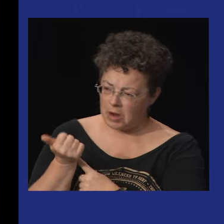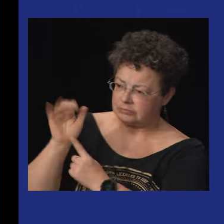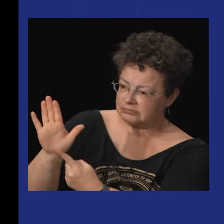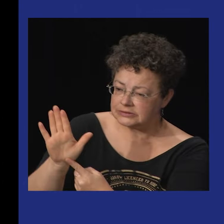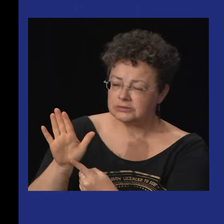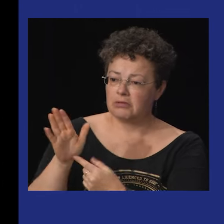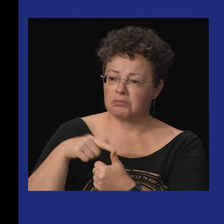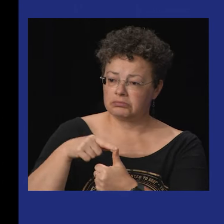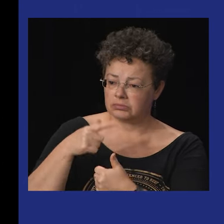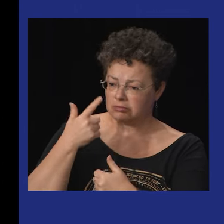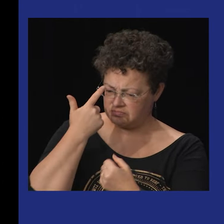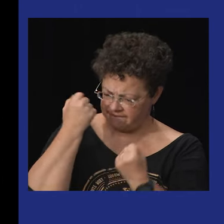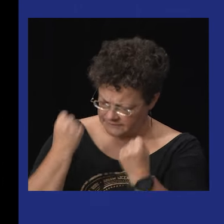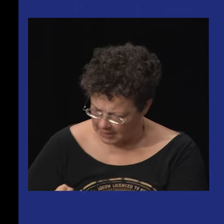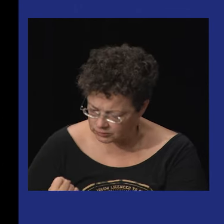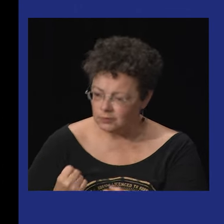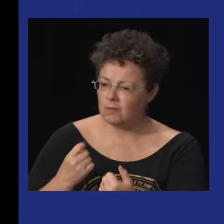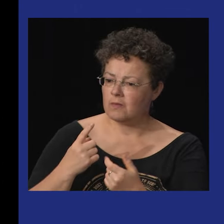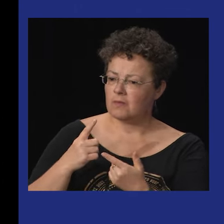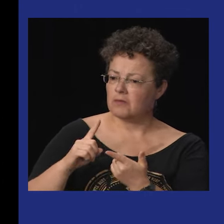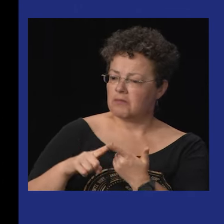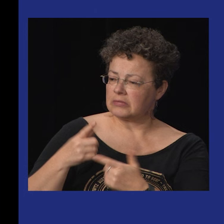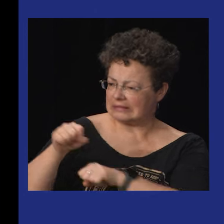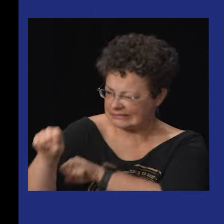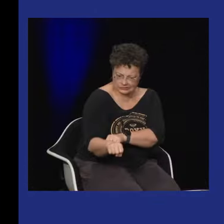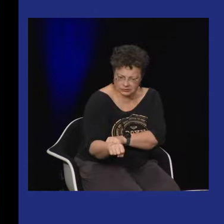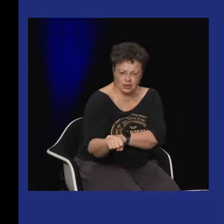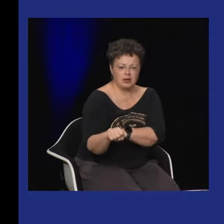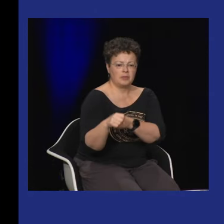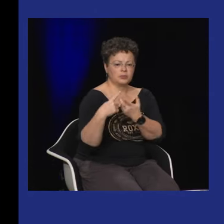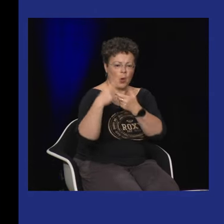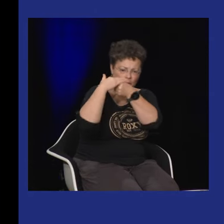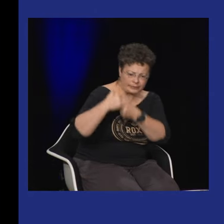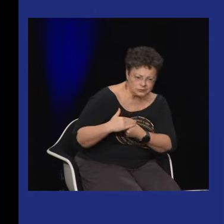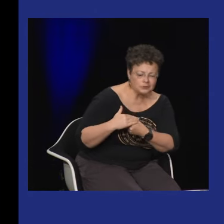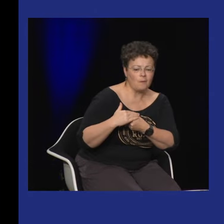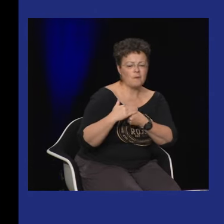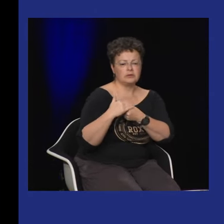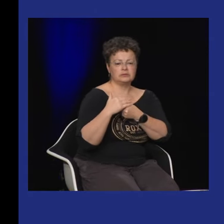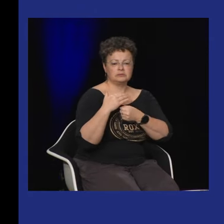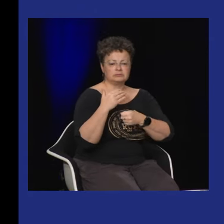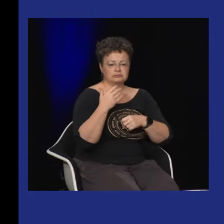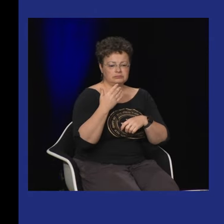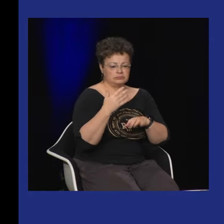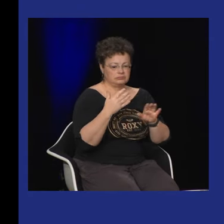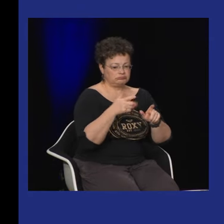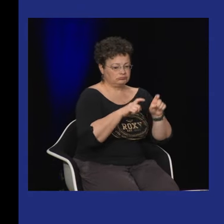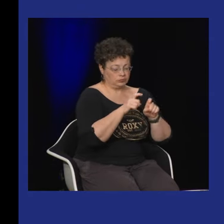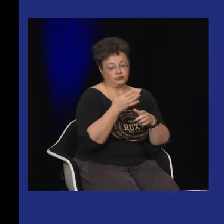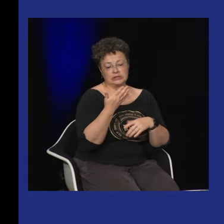réfléchi ensemble sur la représentation l'affirmation la résistance l'oppression